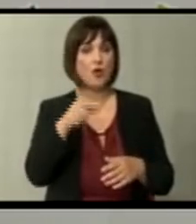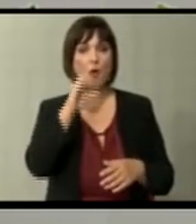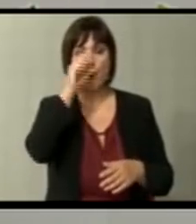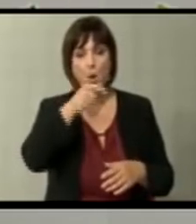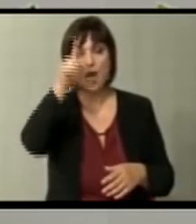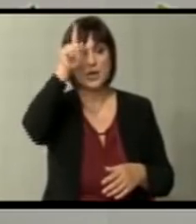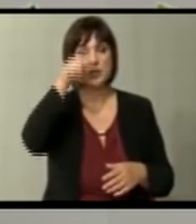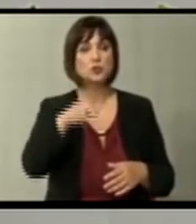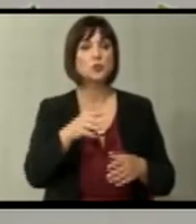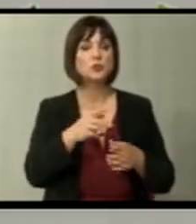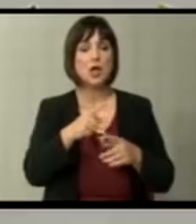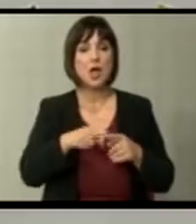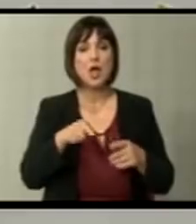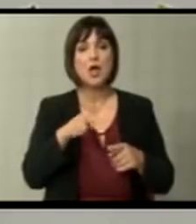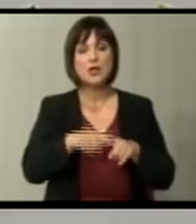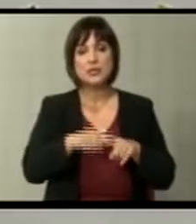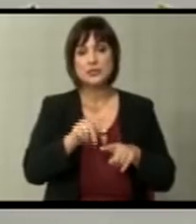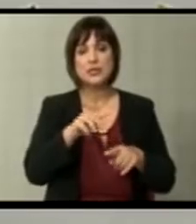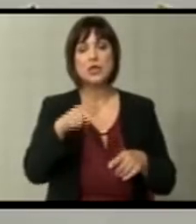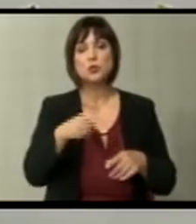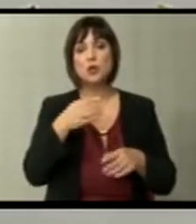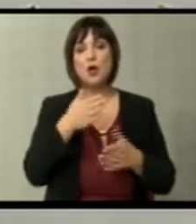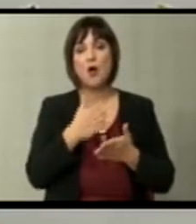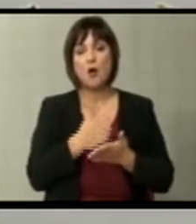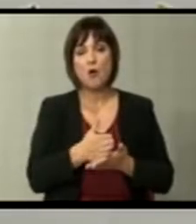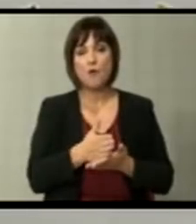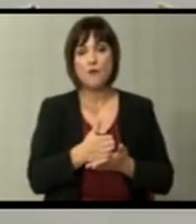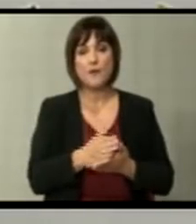тук ќе са маргиналните неонацистички